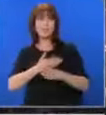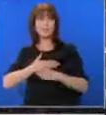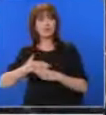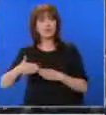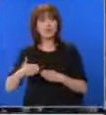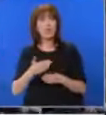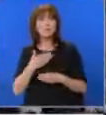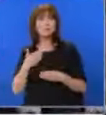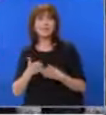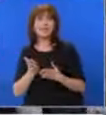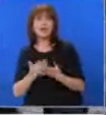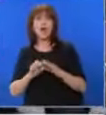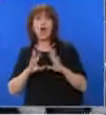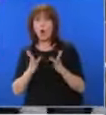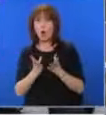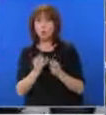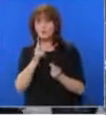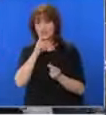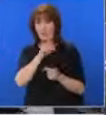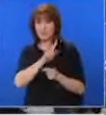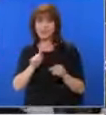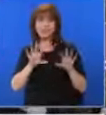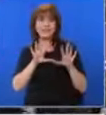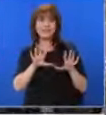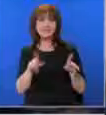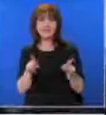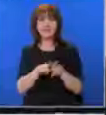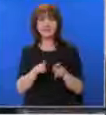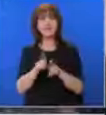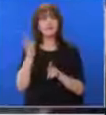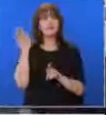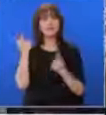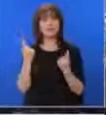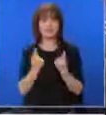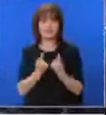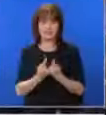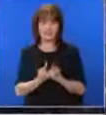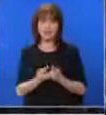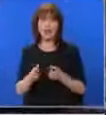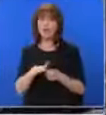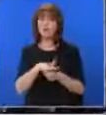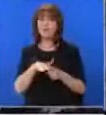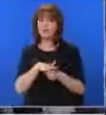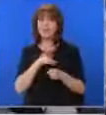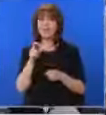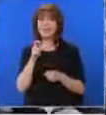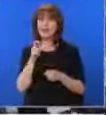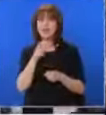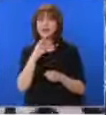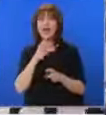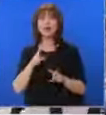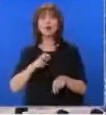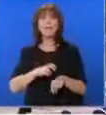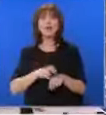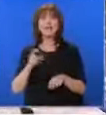последната част, а общият брой на записаните минути 10 е същият като този от предишната среща. В основата на успеха за Сакраменто беше